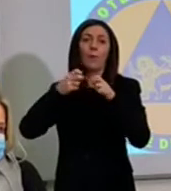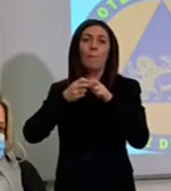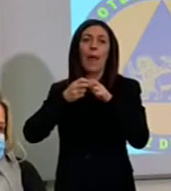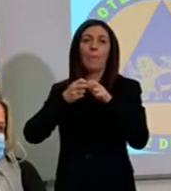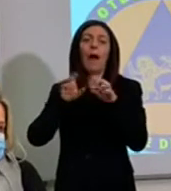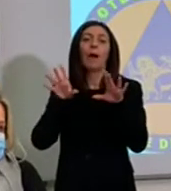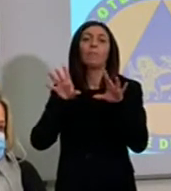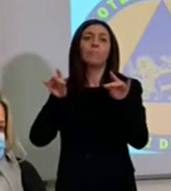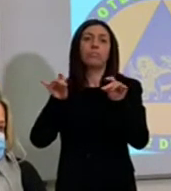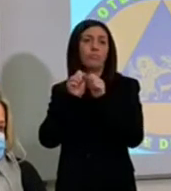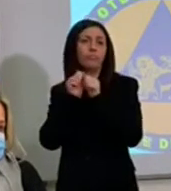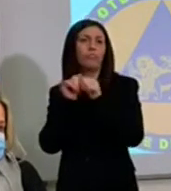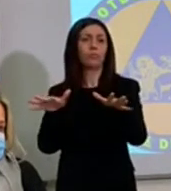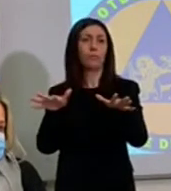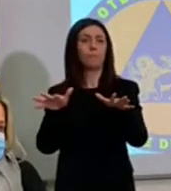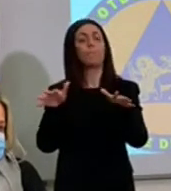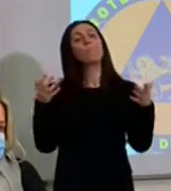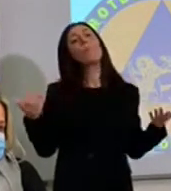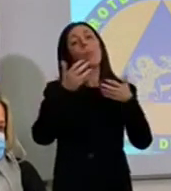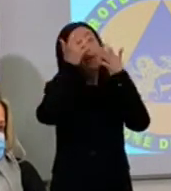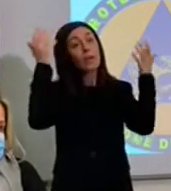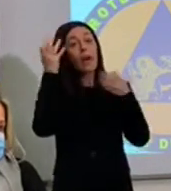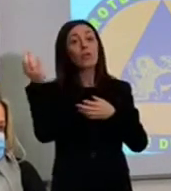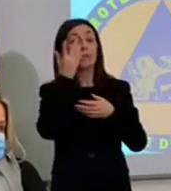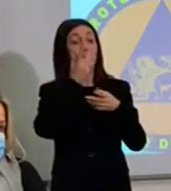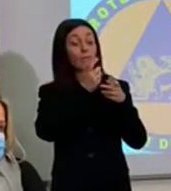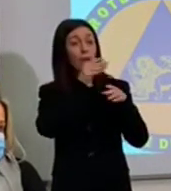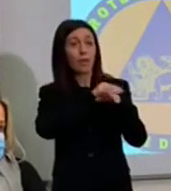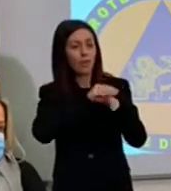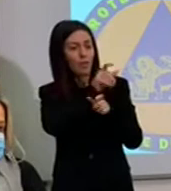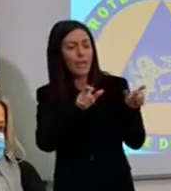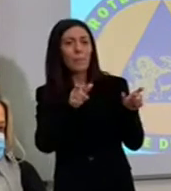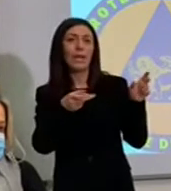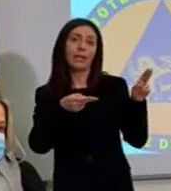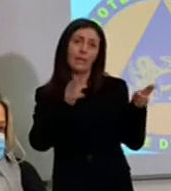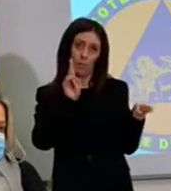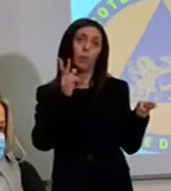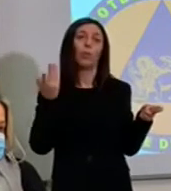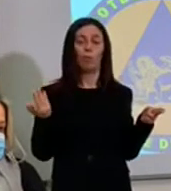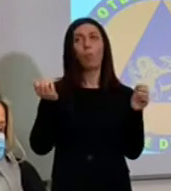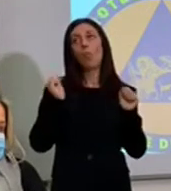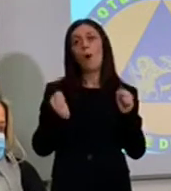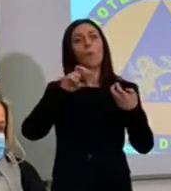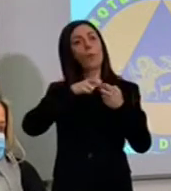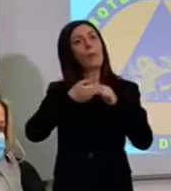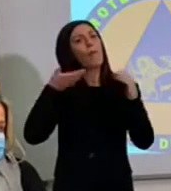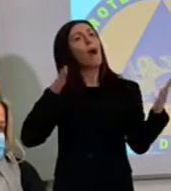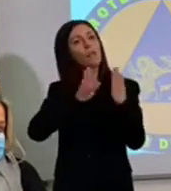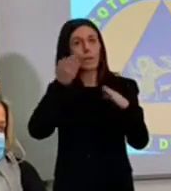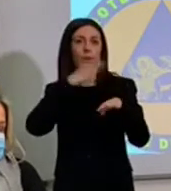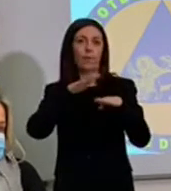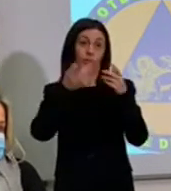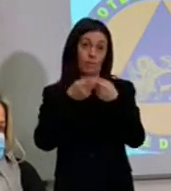avessimo più personale sul mercato questi sarebbero problemi che si affronterebbero in un'altra maniera. Quindi c'è